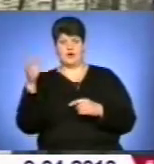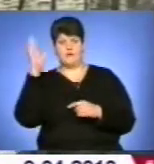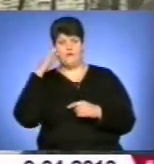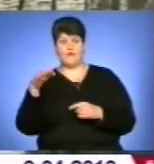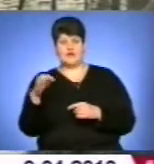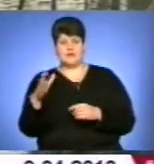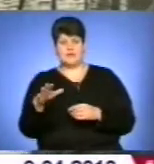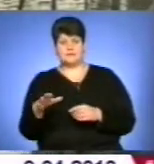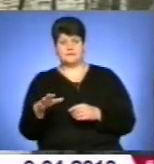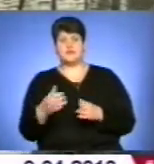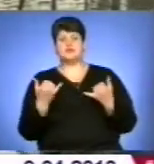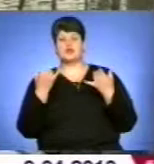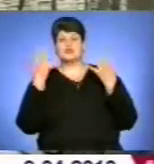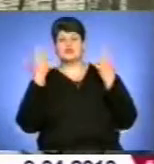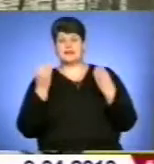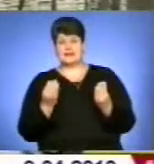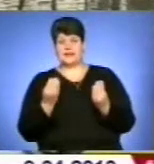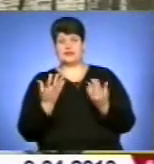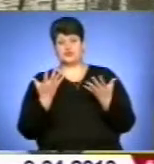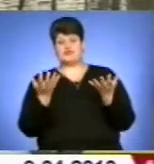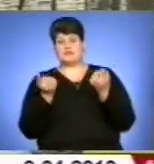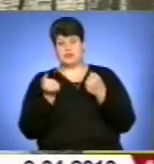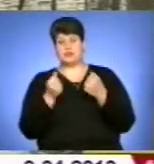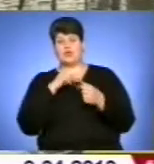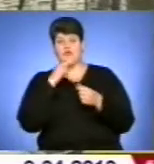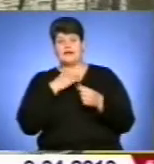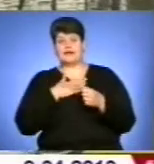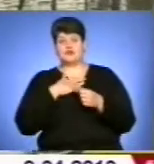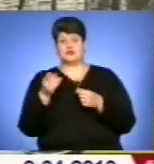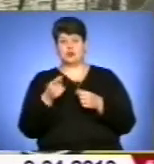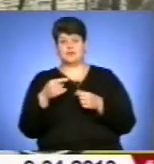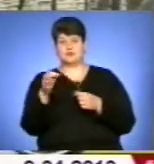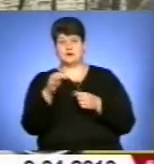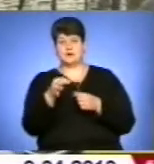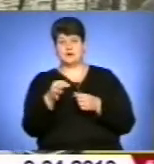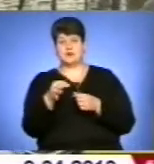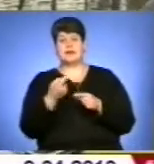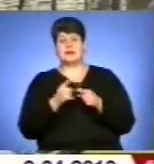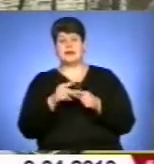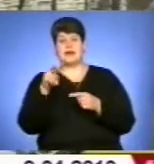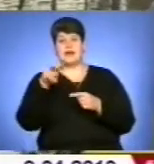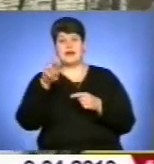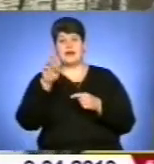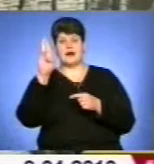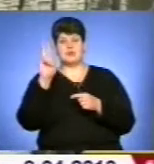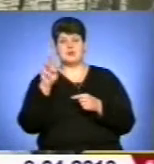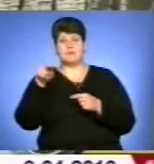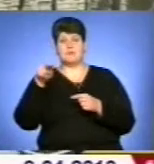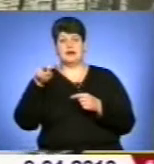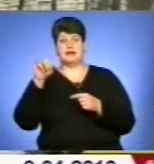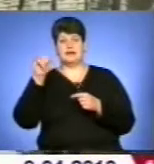сьогоднішній день це взяти до уваги нашу тернопільську водойму. Це є ляш, плітка,